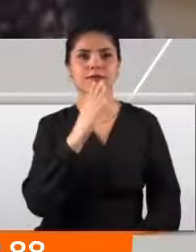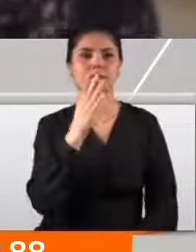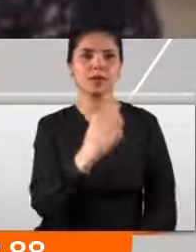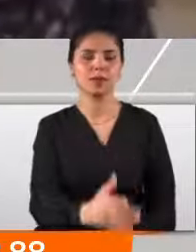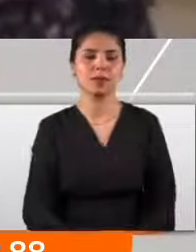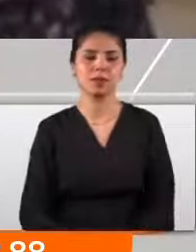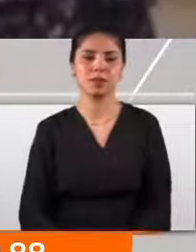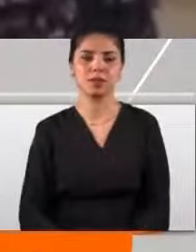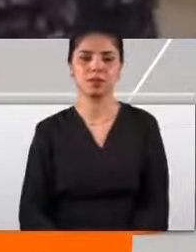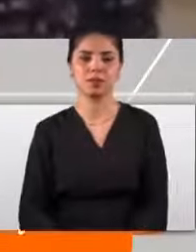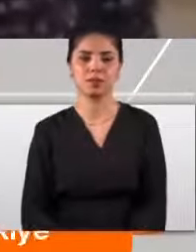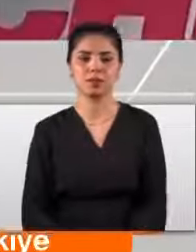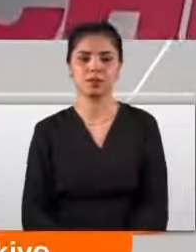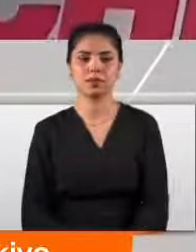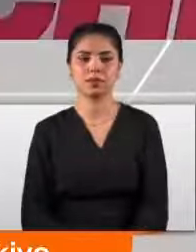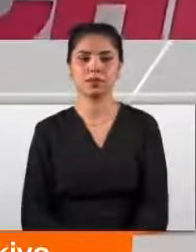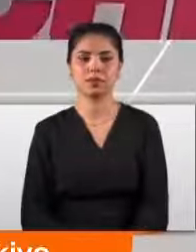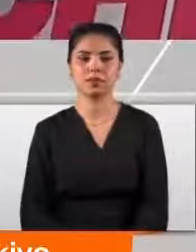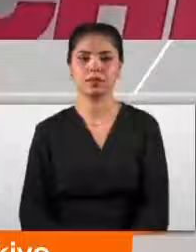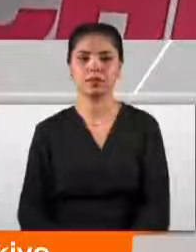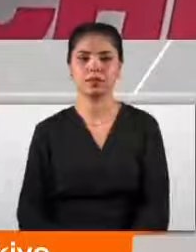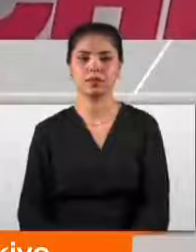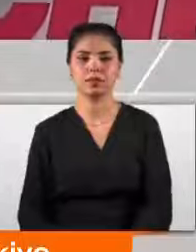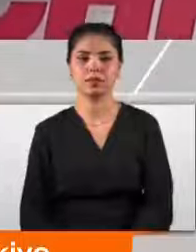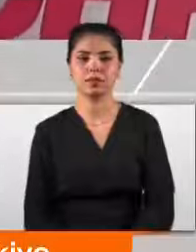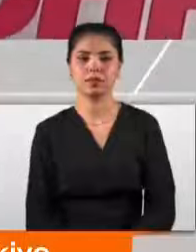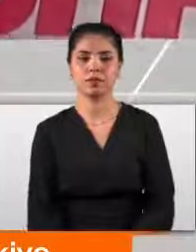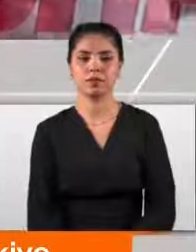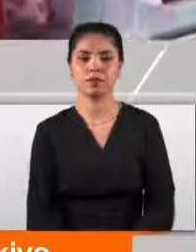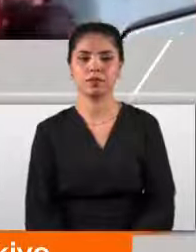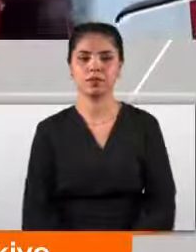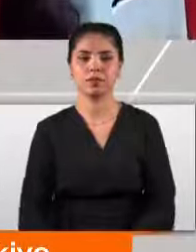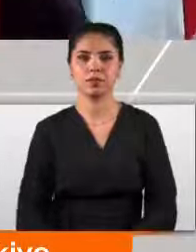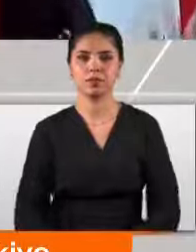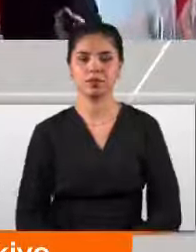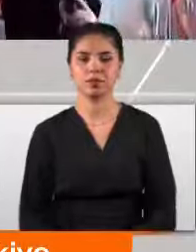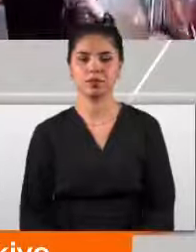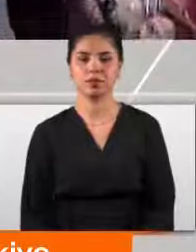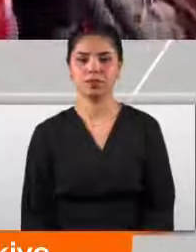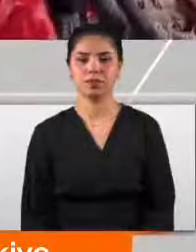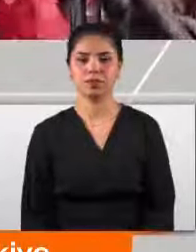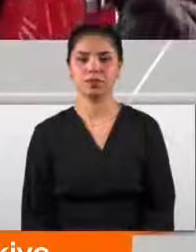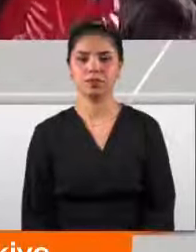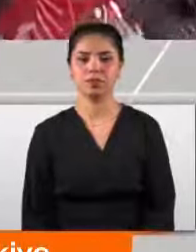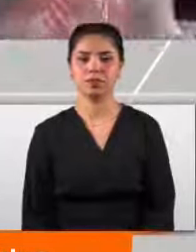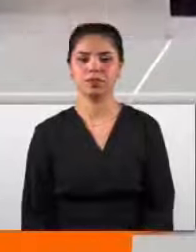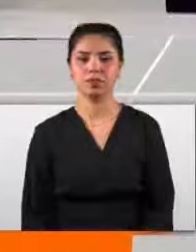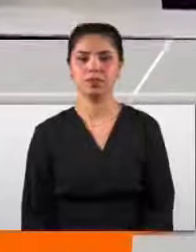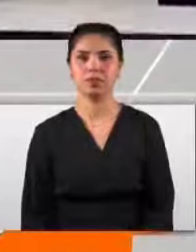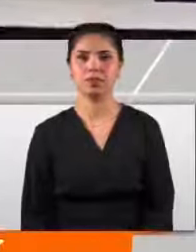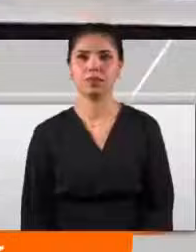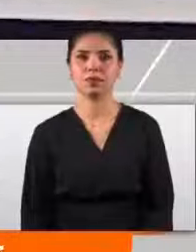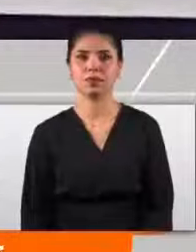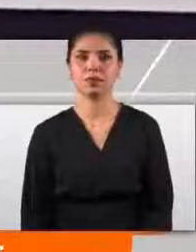cesaretini de göstermiştir. Sürçülisanın işin üstünü örtecek bir laf olduğunu düşünüyoruz. Ağır olan bu ifadenin